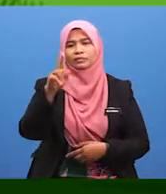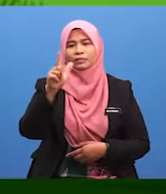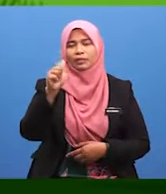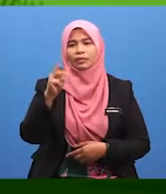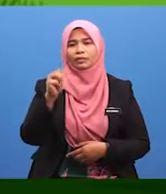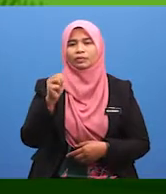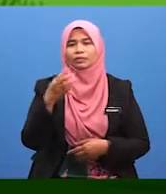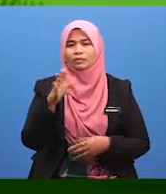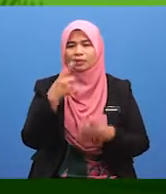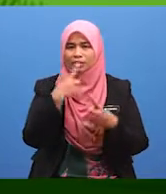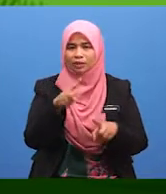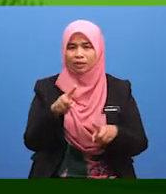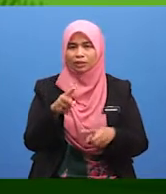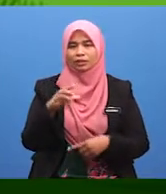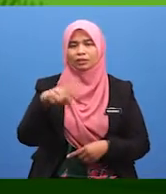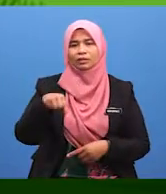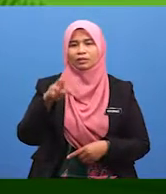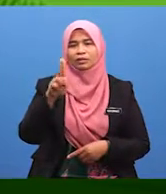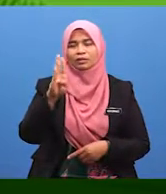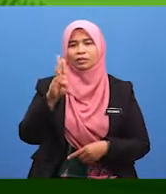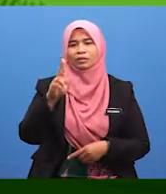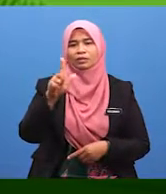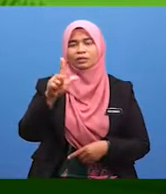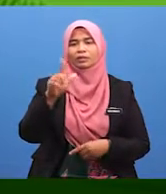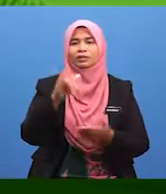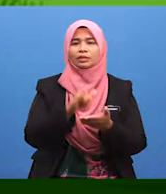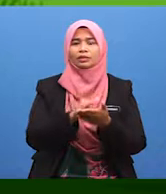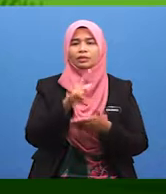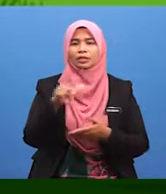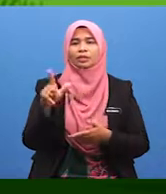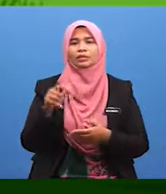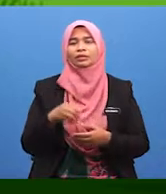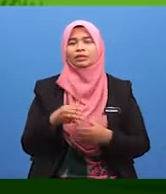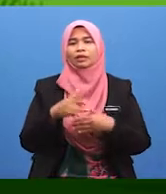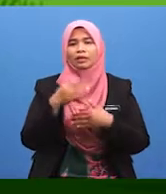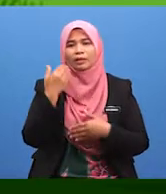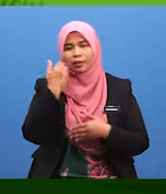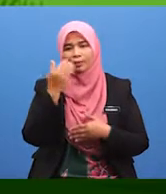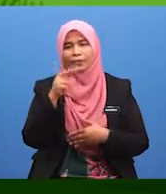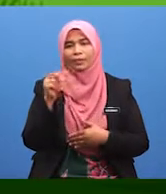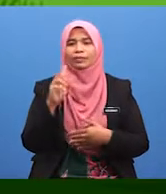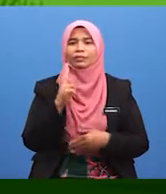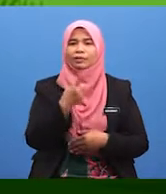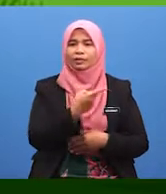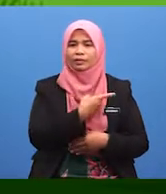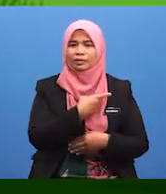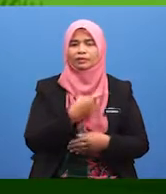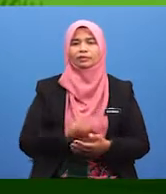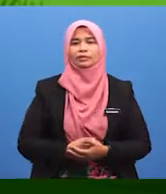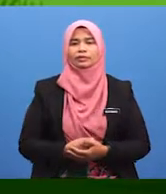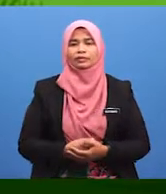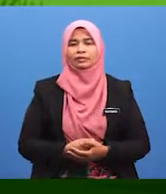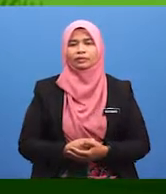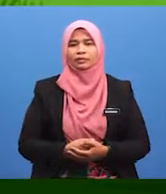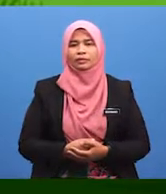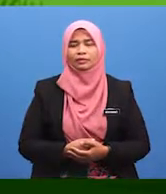Ulama ulama terdahulu telah pun menjawab kubul itu ialah kembaluan kita. malu